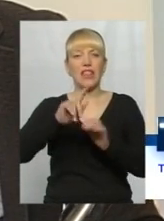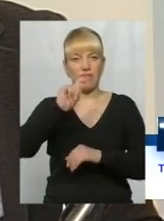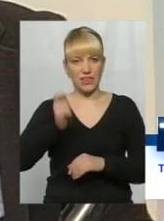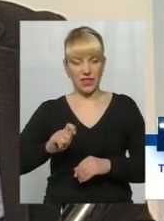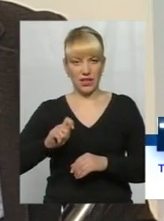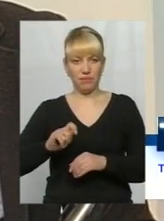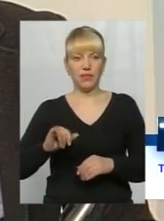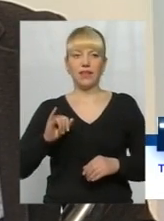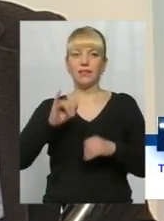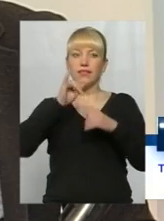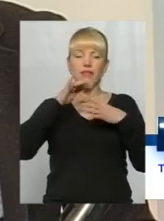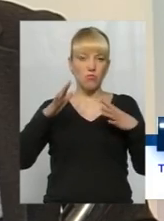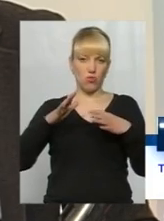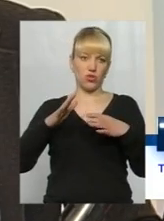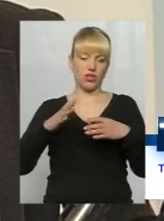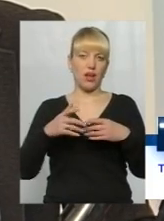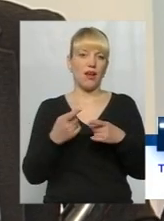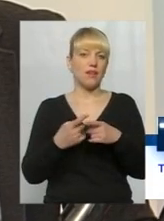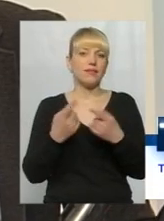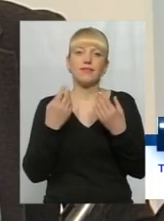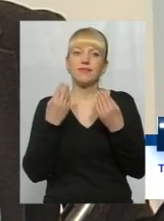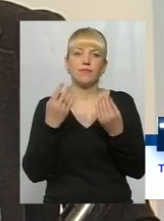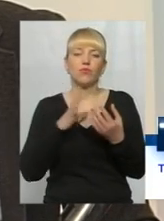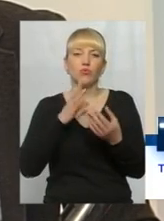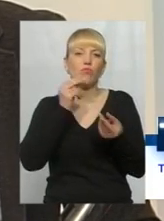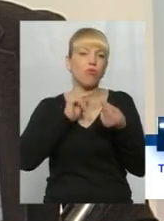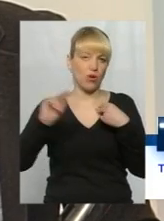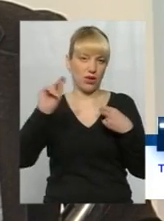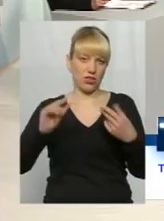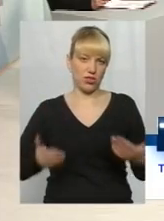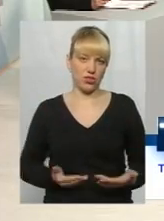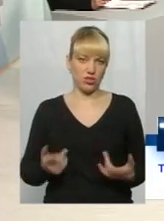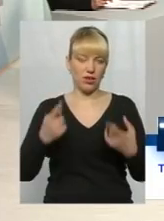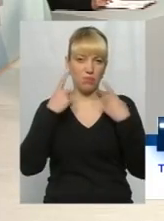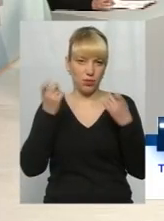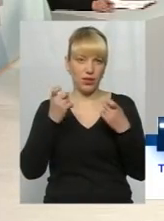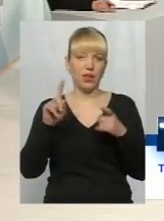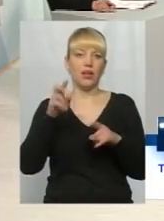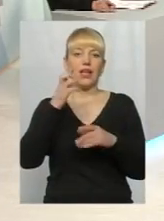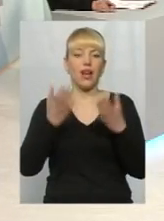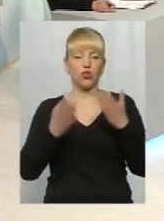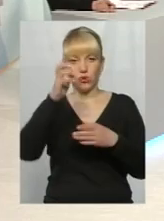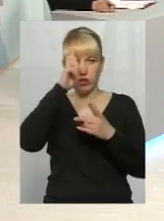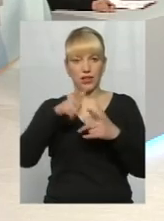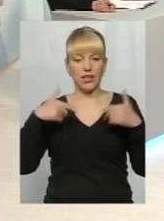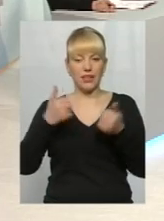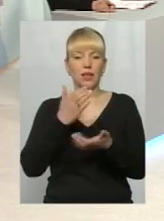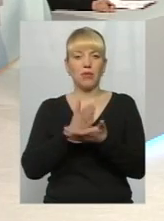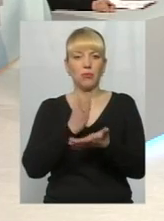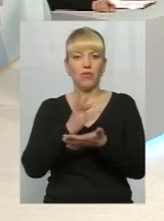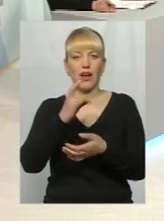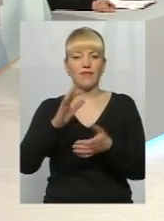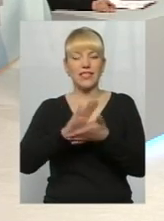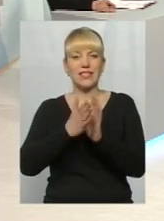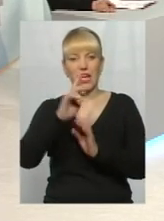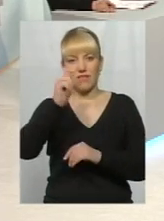І не може аж настільки бути покращене життя, правильно? Якщо країна перебуває в стані війни, фінанси повинні